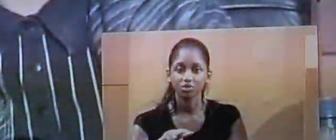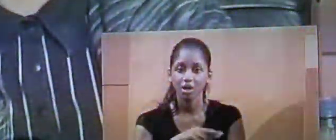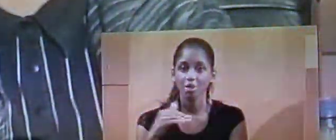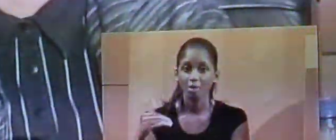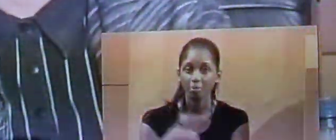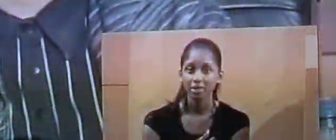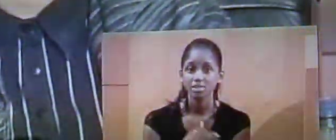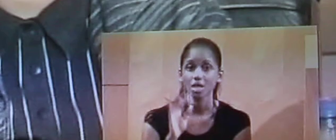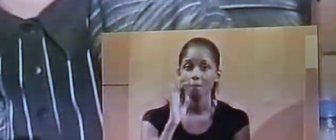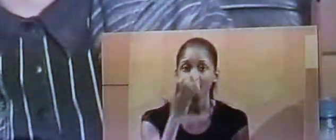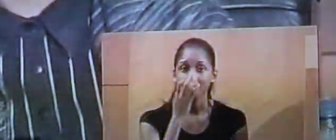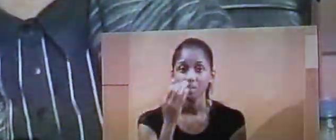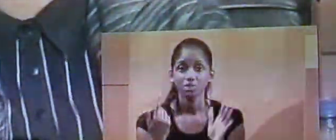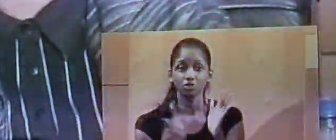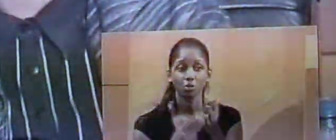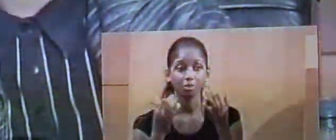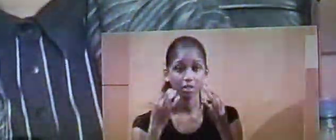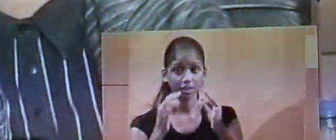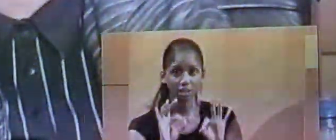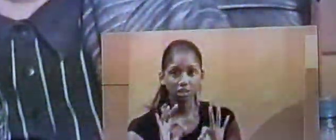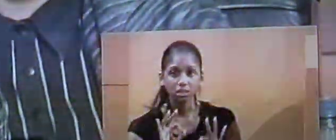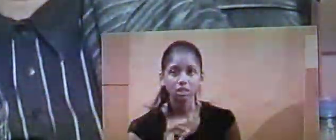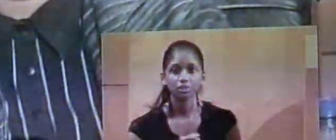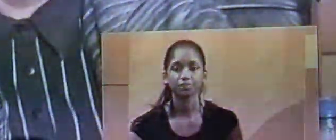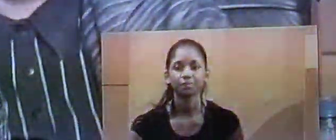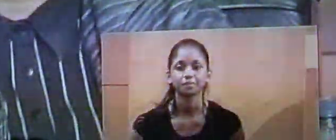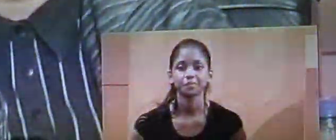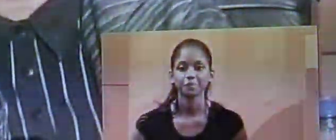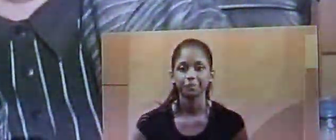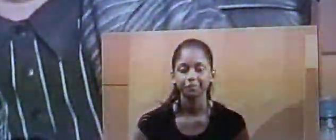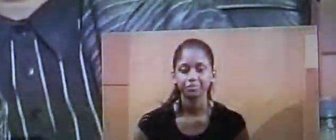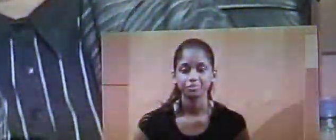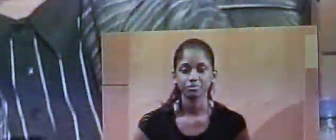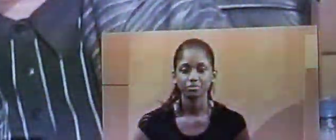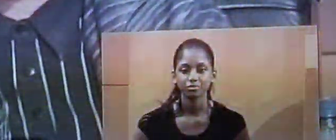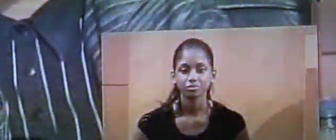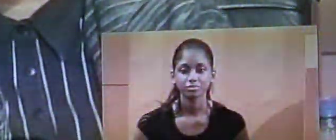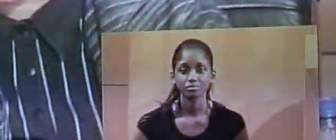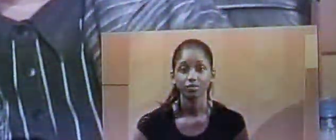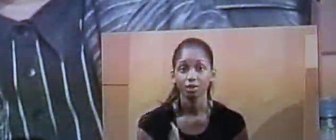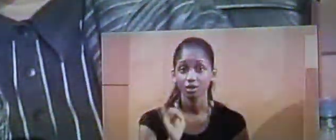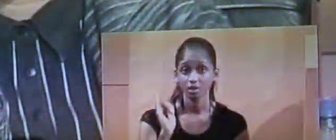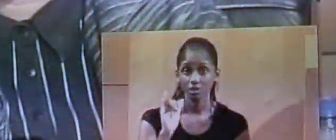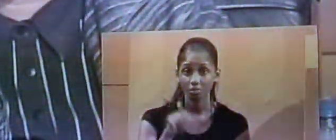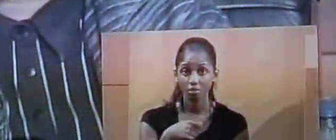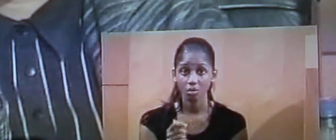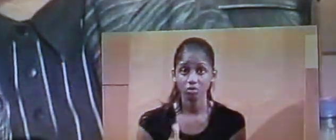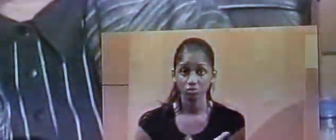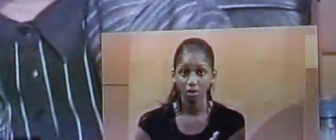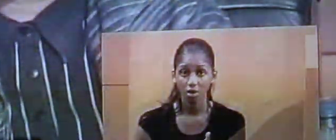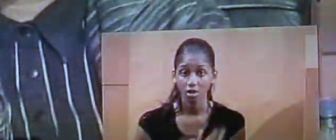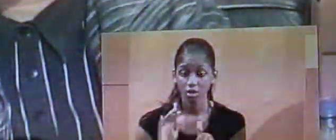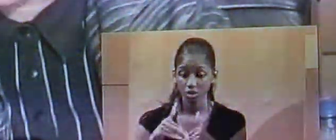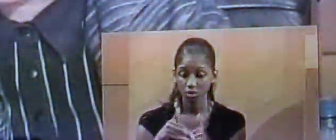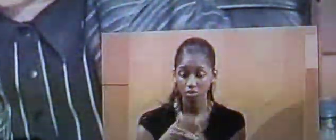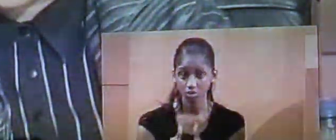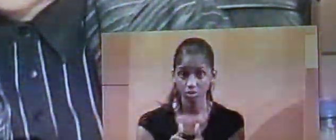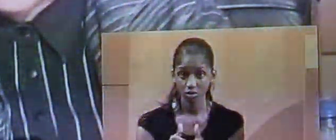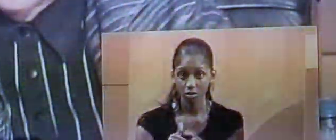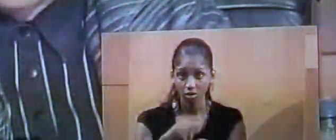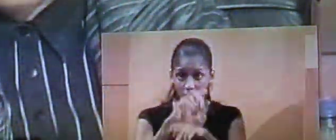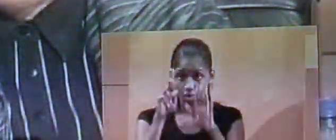2010. Qui devait appliquer ce règlement? Votre